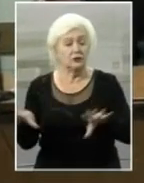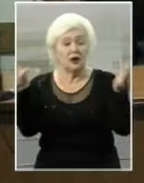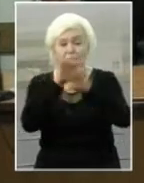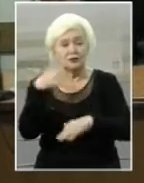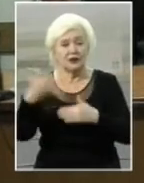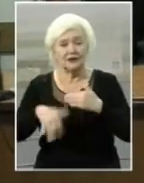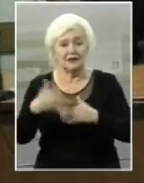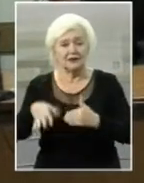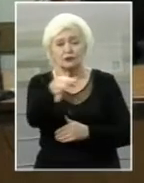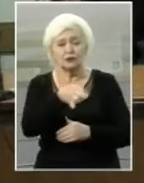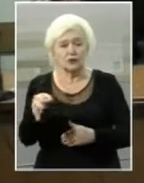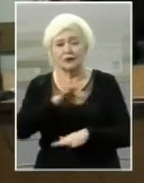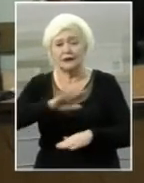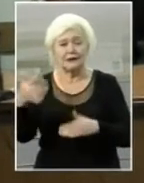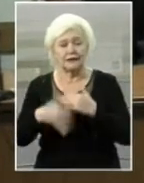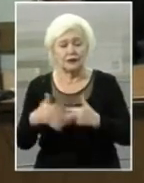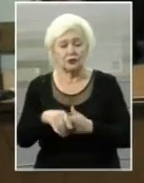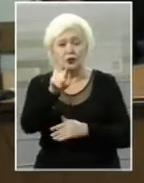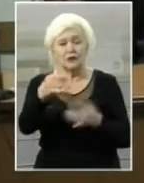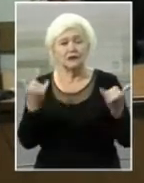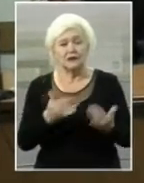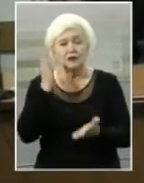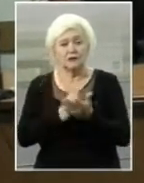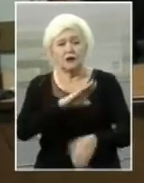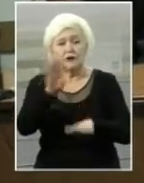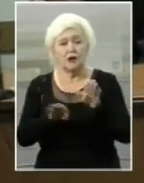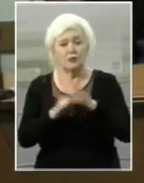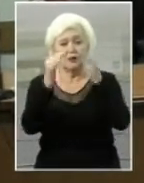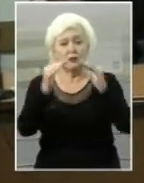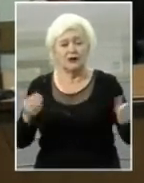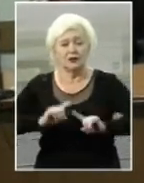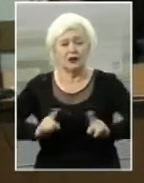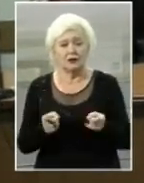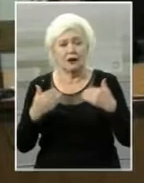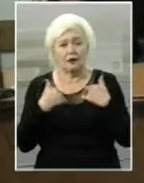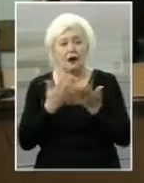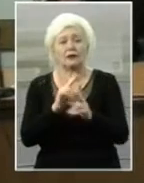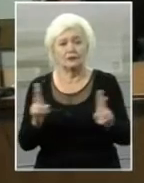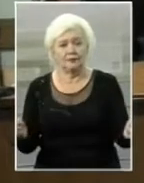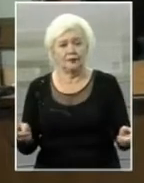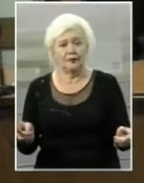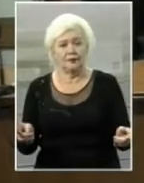не з Херсонської області, не з Херсона, вони зараз знаходяться під домашнім арестом. Я це кейбував.